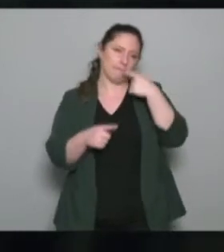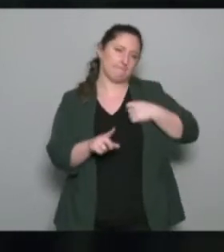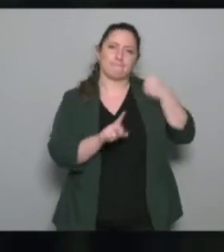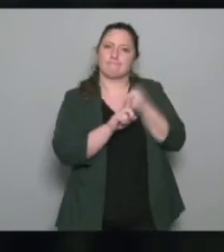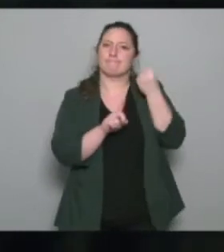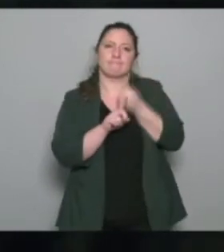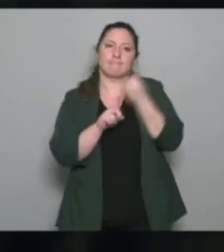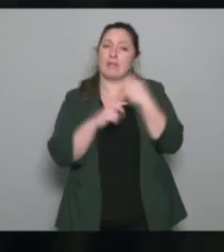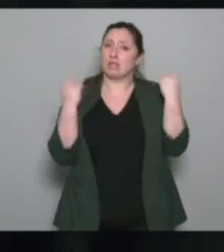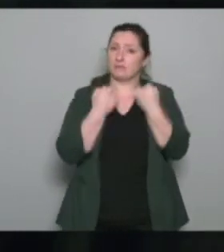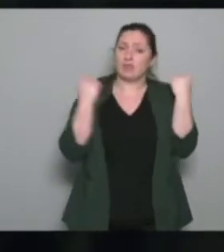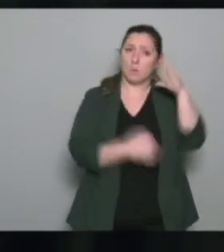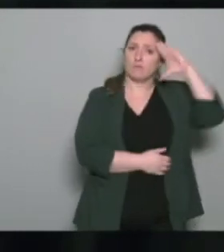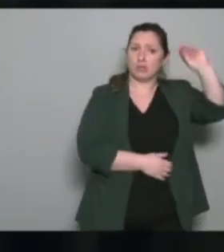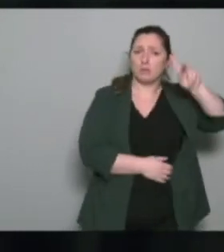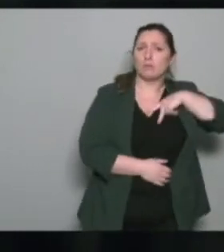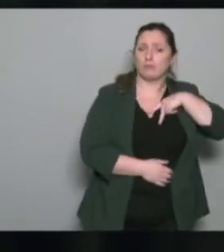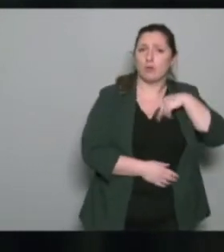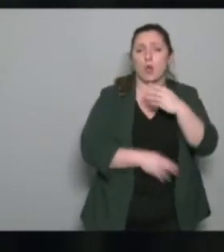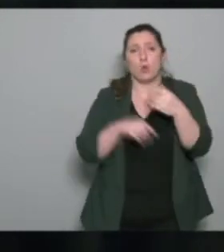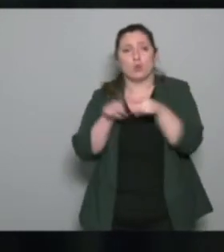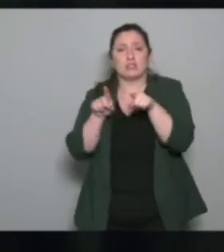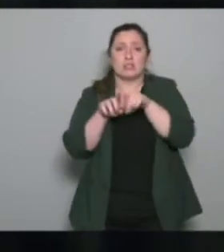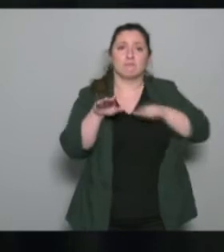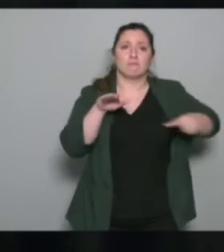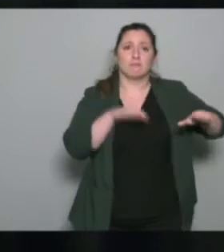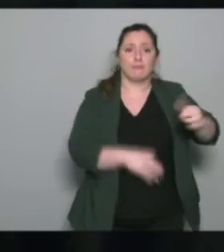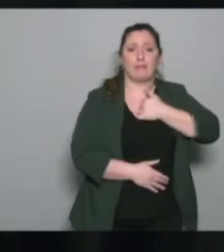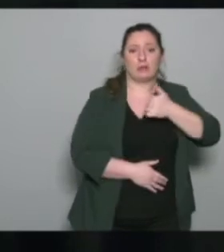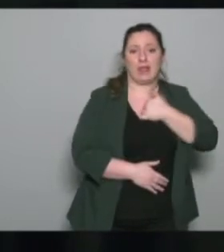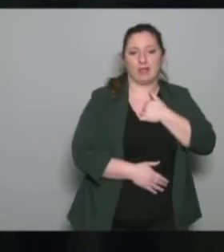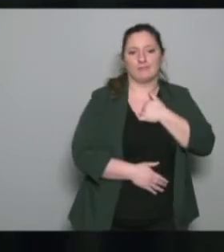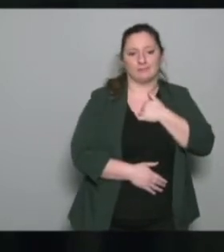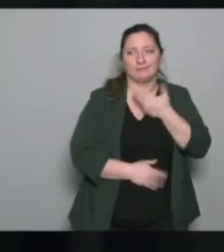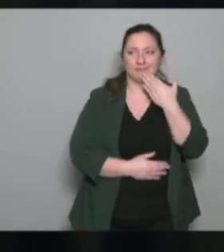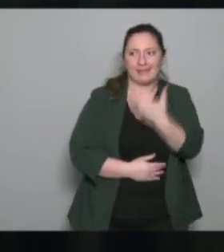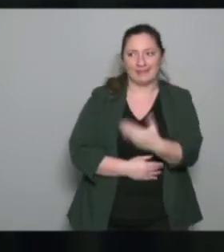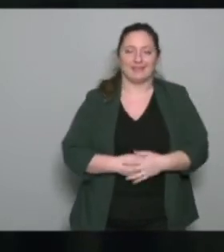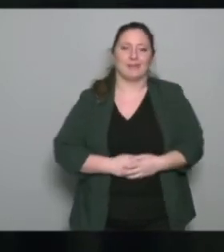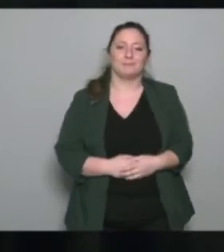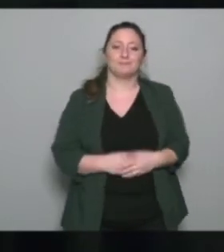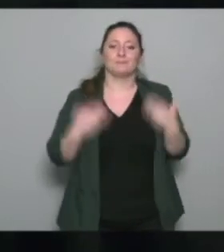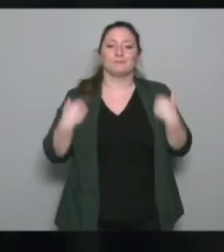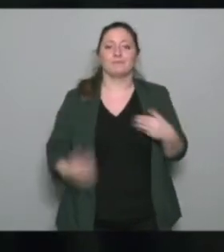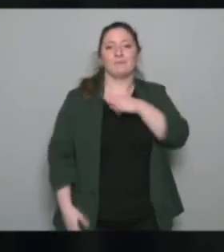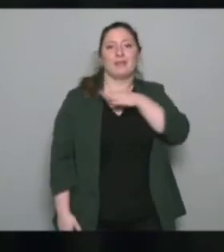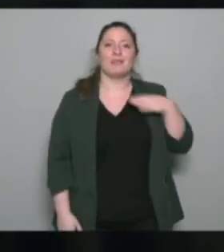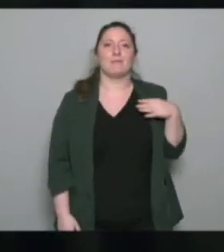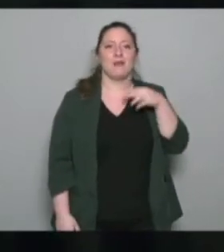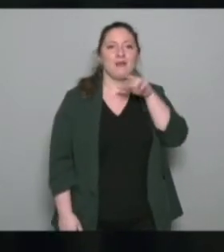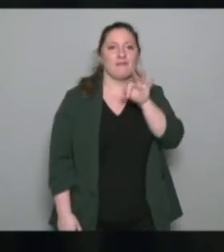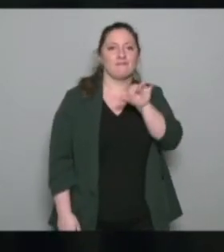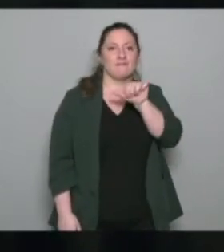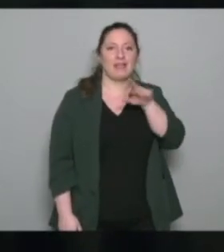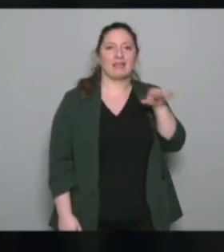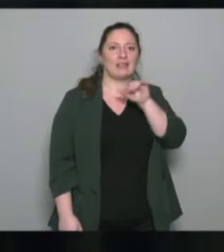activité professionnelle, mais aussi dans mon activité personnelle. Voilà. Donc moi, je m'appelle donc Peggy Faraison. Je